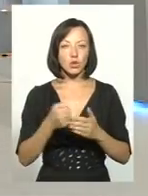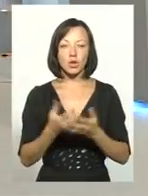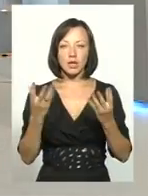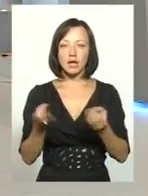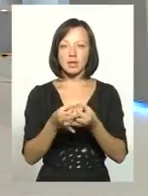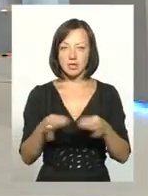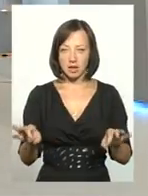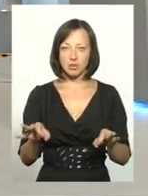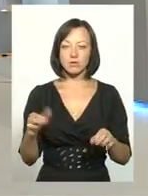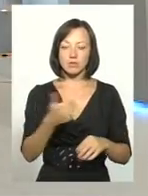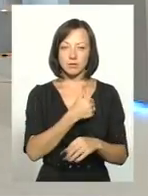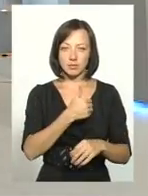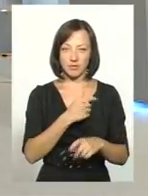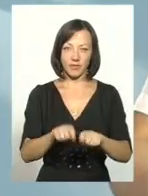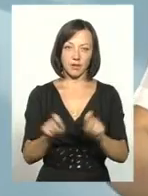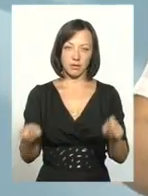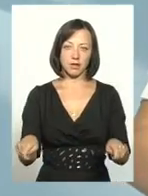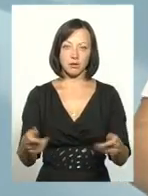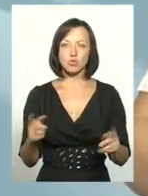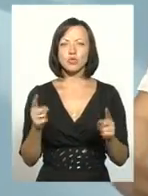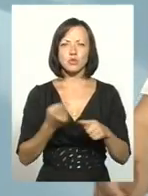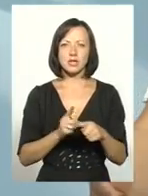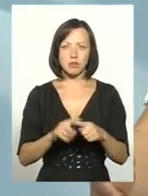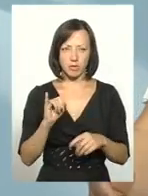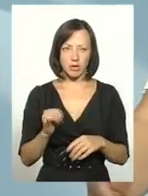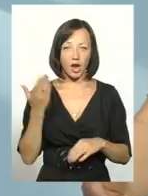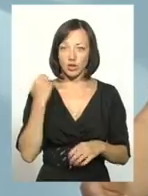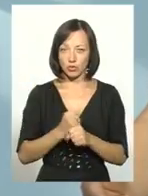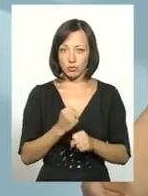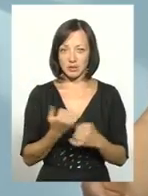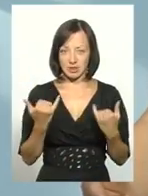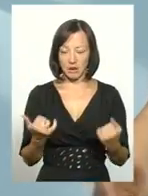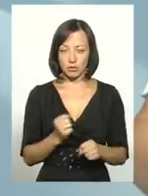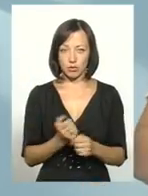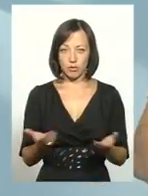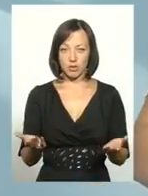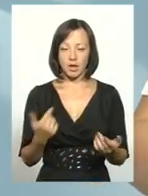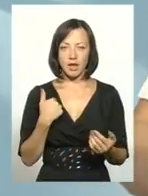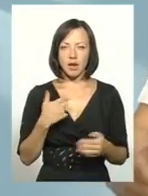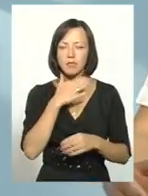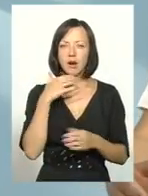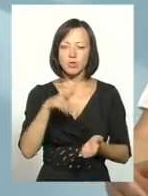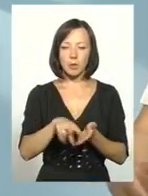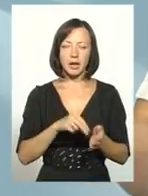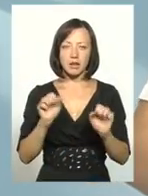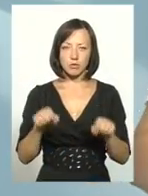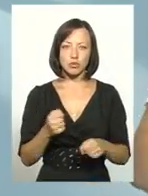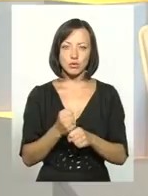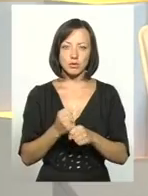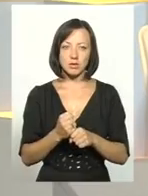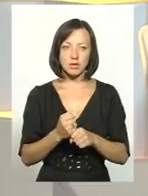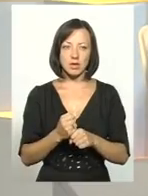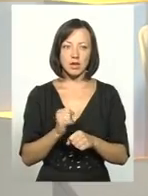Незалежності вони його збираються здавати. Ну, чомусь це не робилося раніше, це зроблено зараз. Я масу прикладів можу навести, коли…